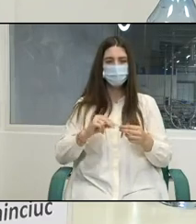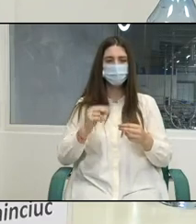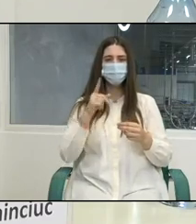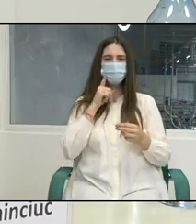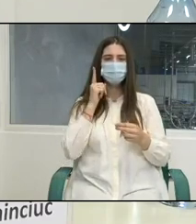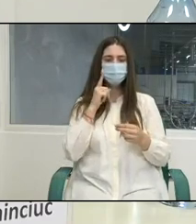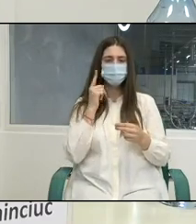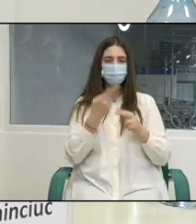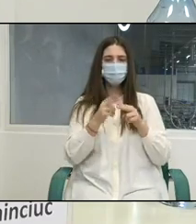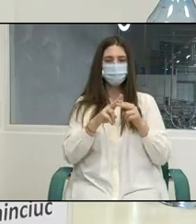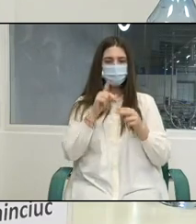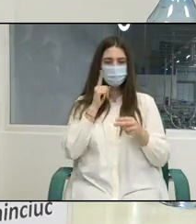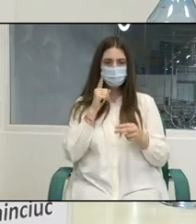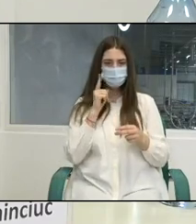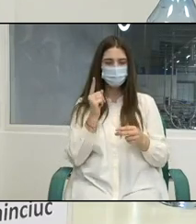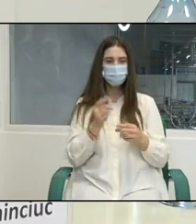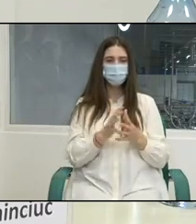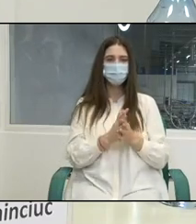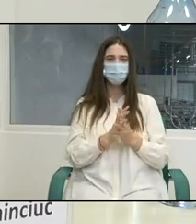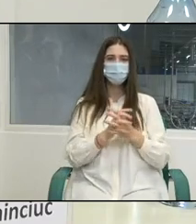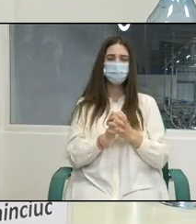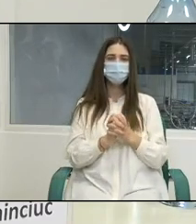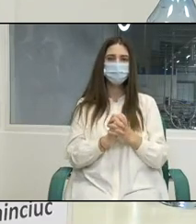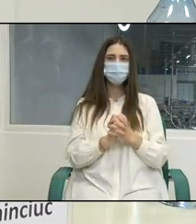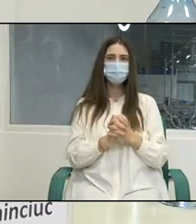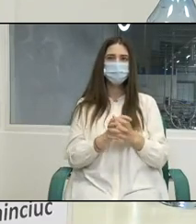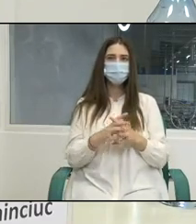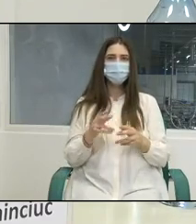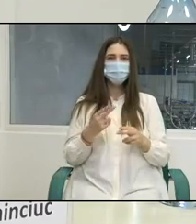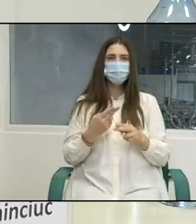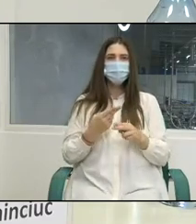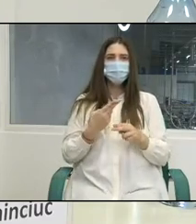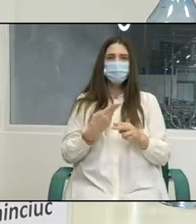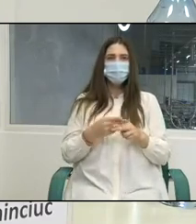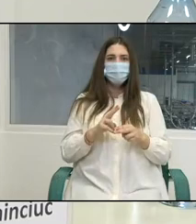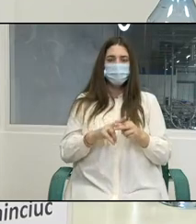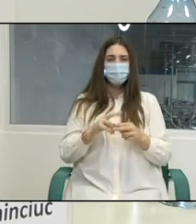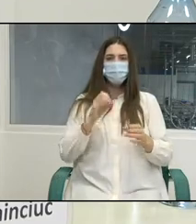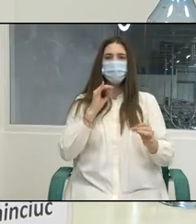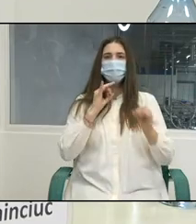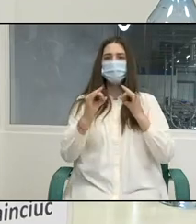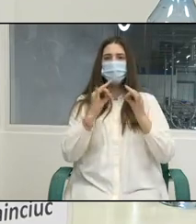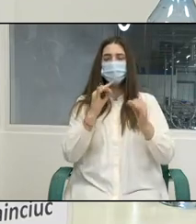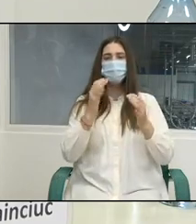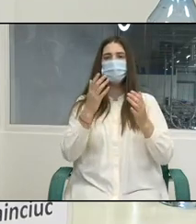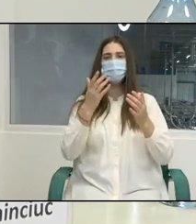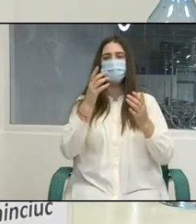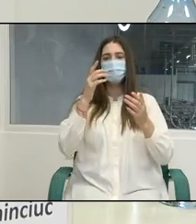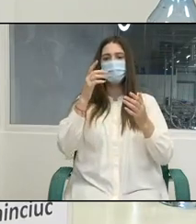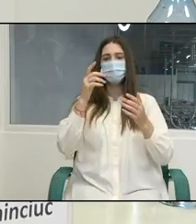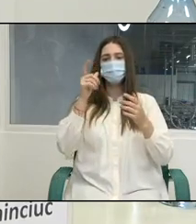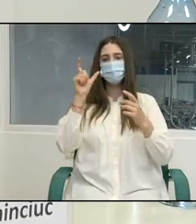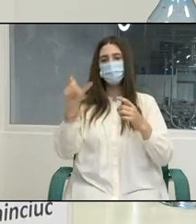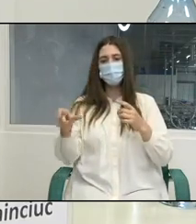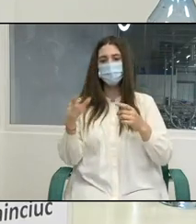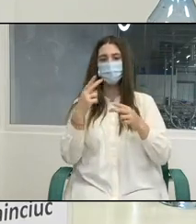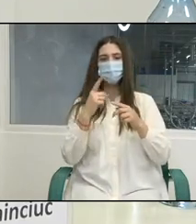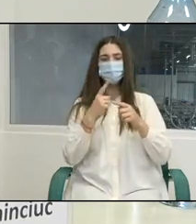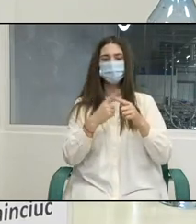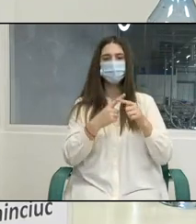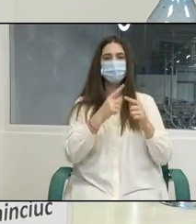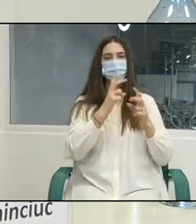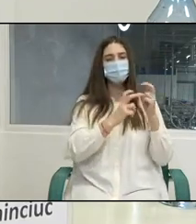tinerilor, dezvoltarea unui partenerat și dialog social eficient la toate nivelurile. Semnarea